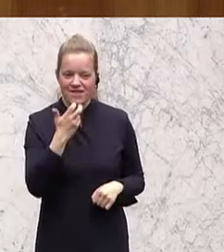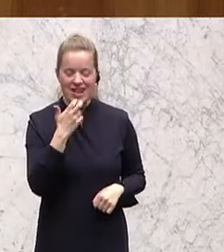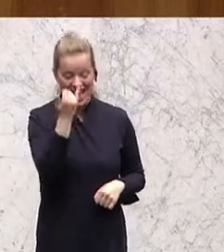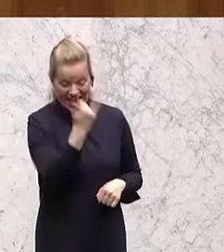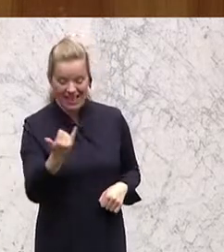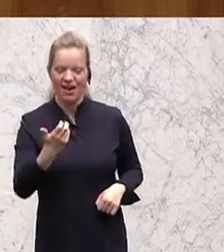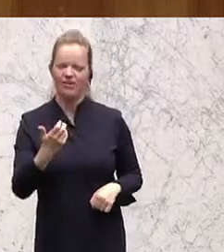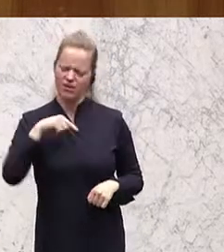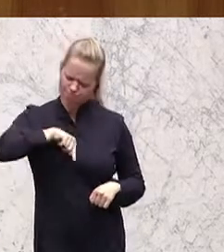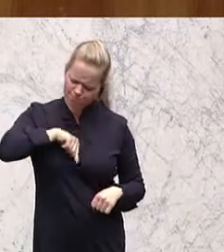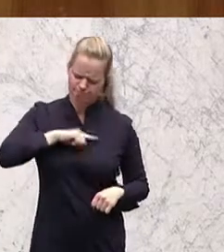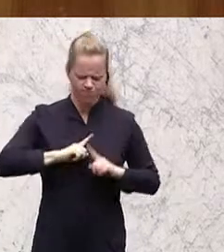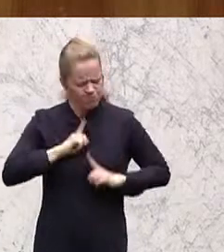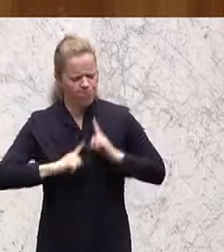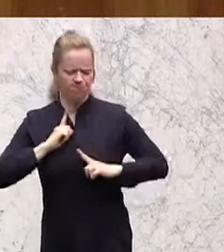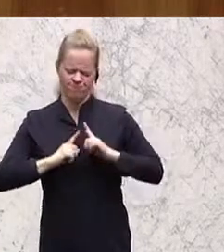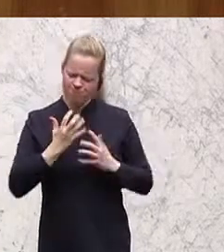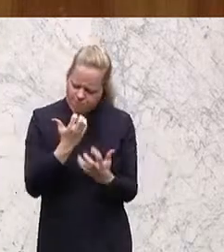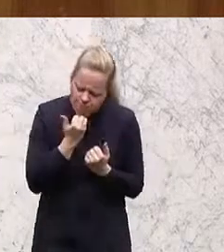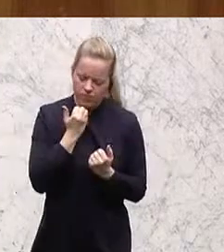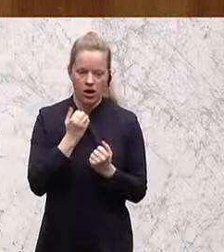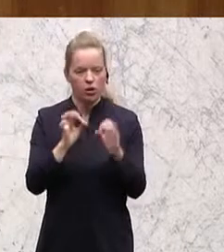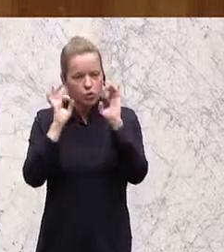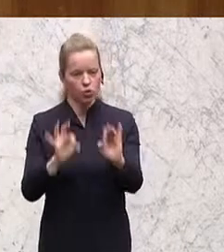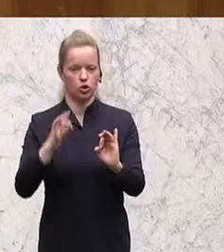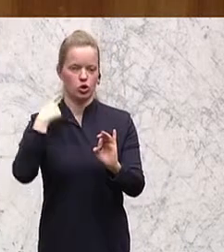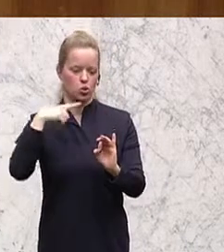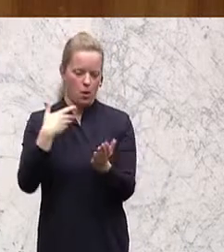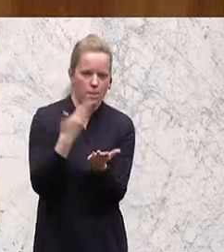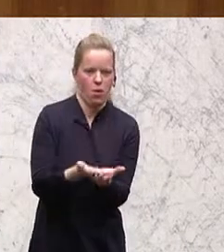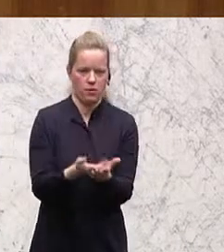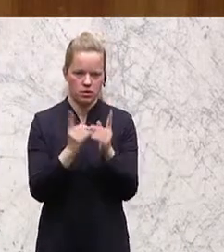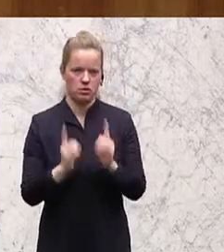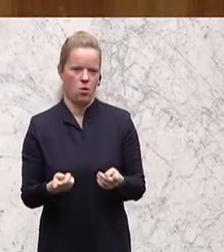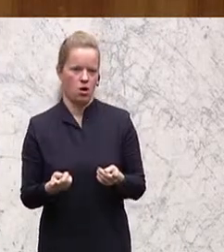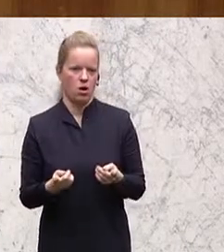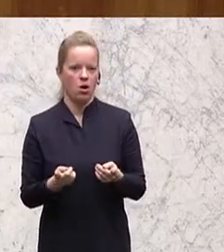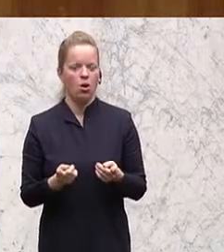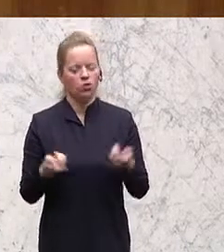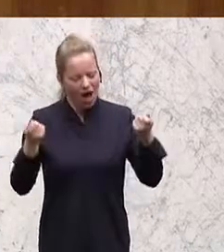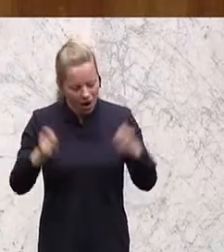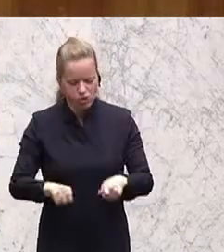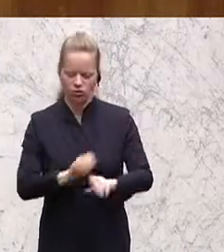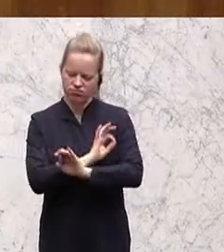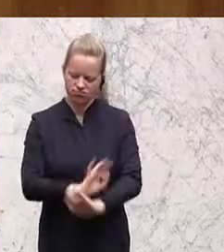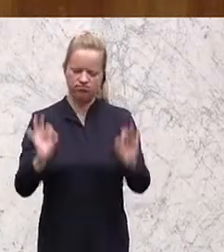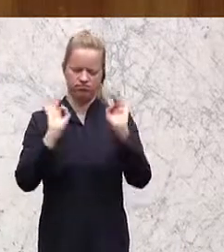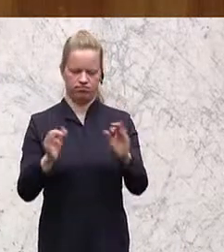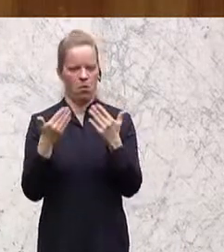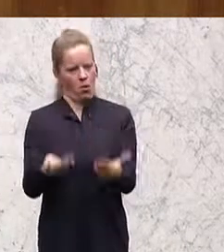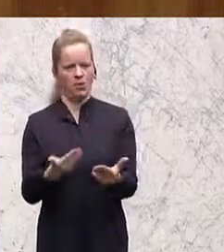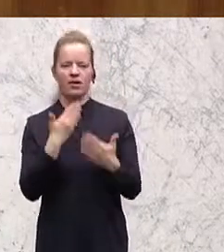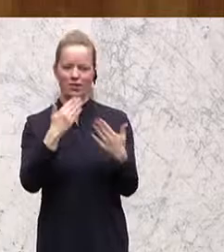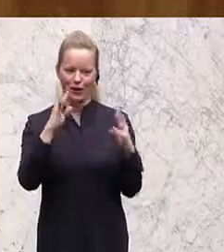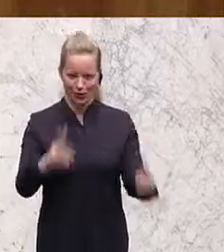den Willen hat, ein gutes Studium haben kann und auch einen guten Abschluss kriegt. Danke